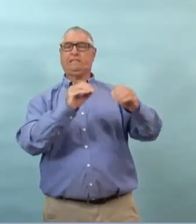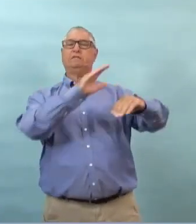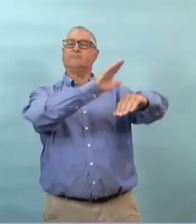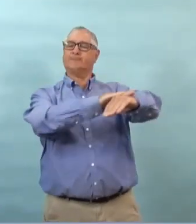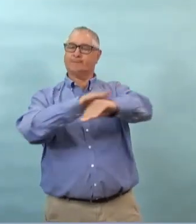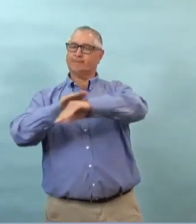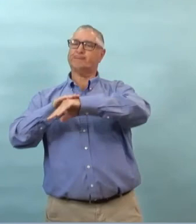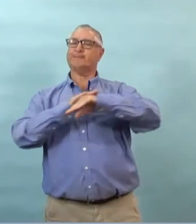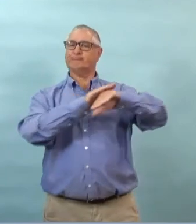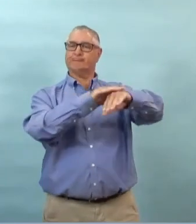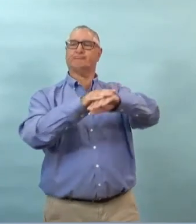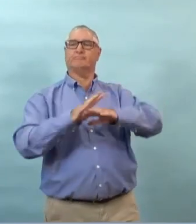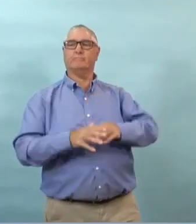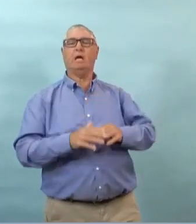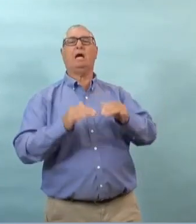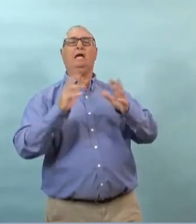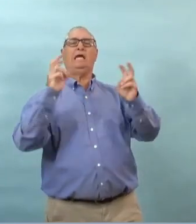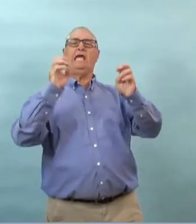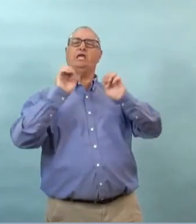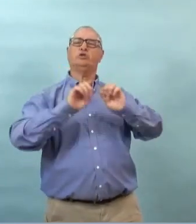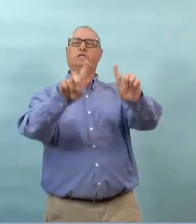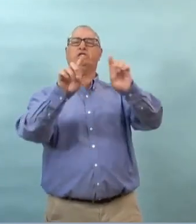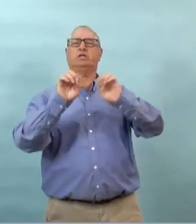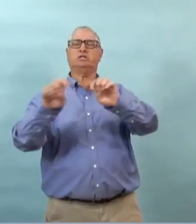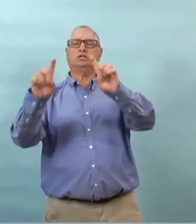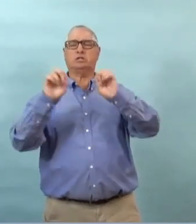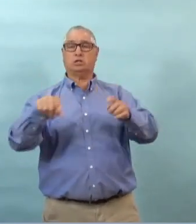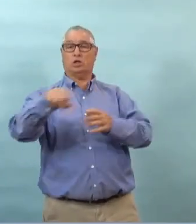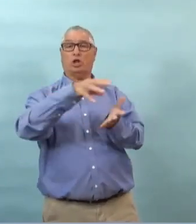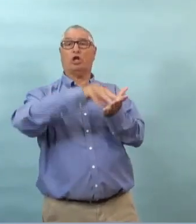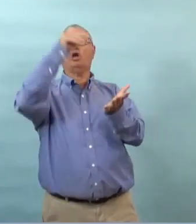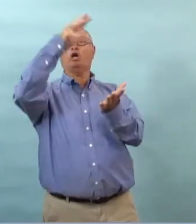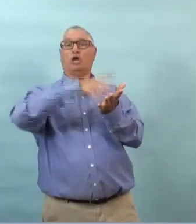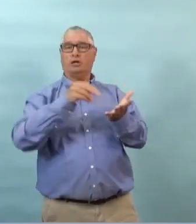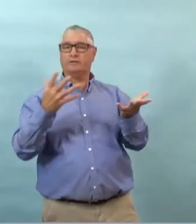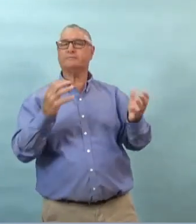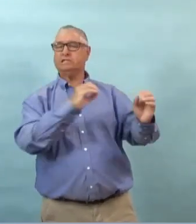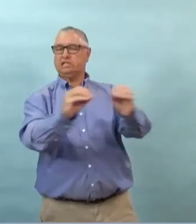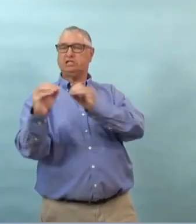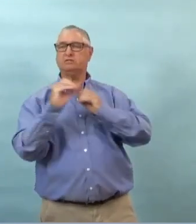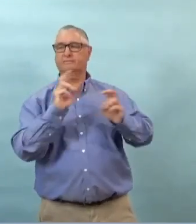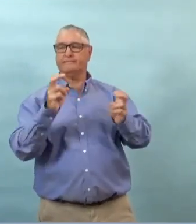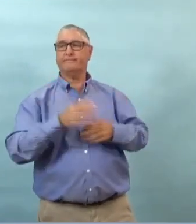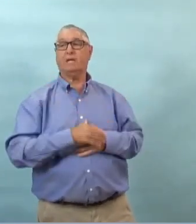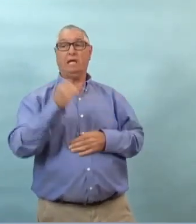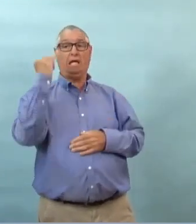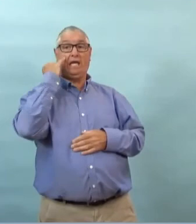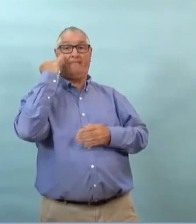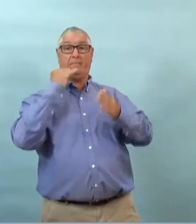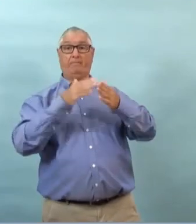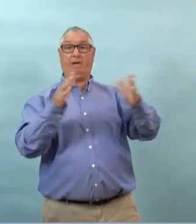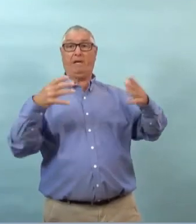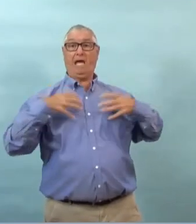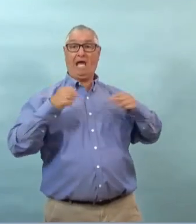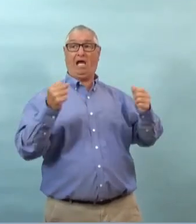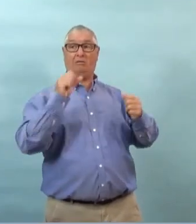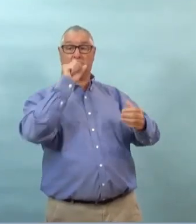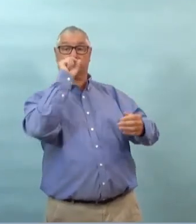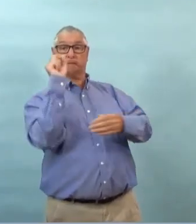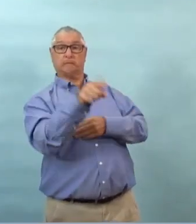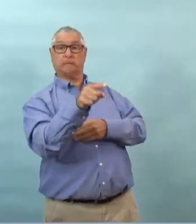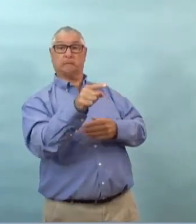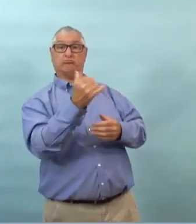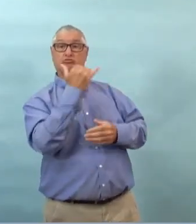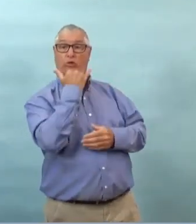entendu c'est être que les gens soient conscients de ça qu'ils soient éduqués sur ces questions donc s'il y a des plaintes s'il ya des préoccupations qui sont soulevés les